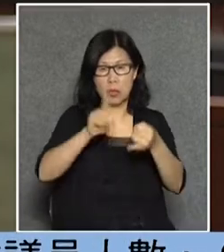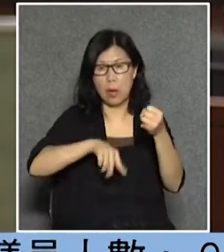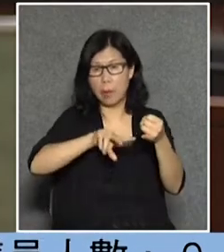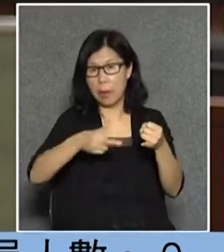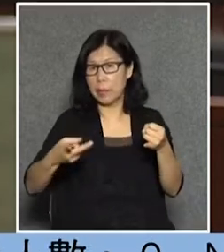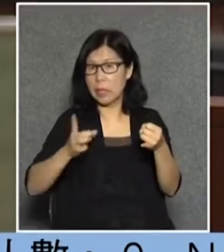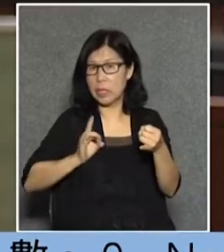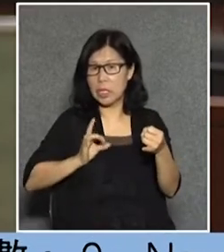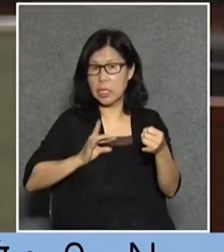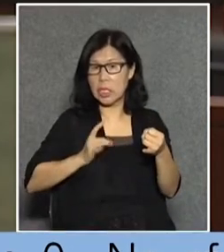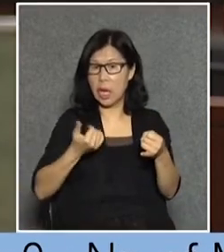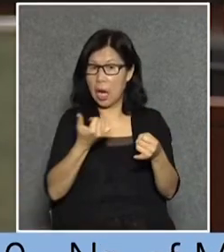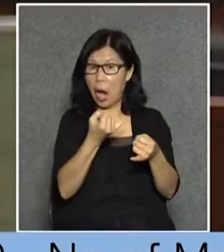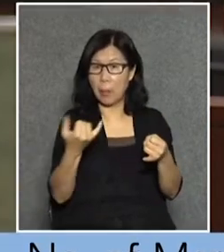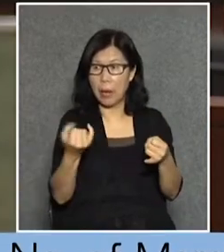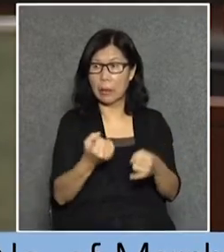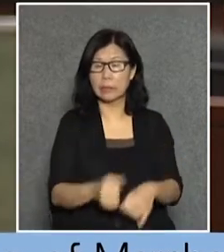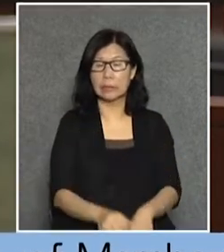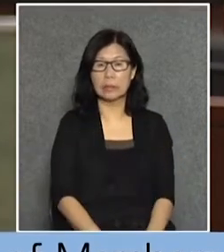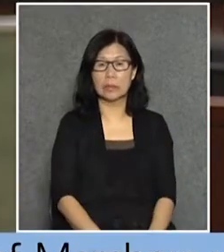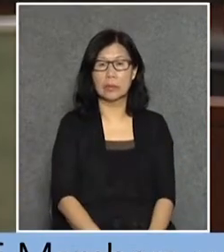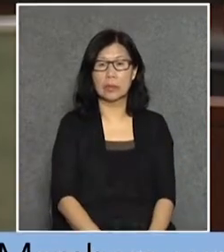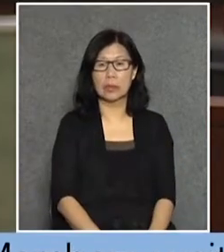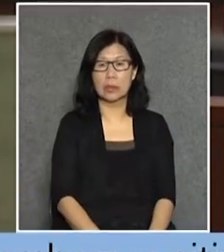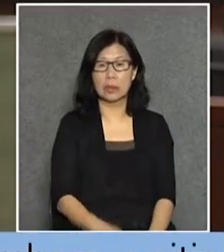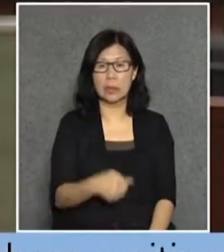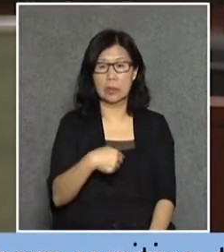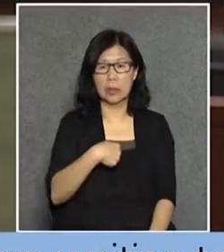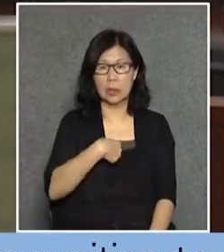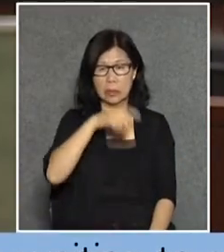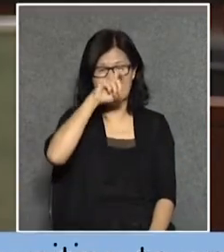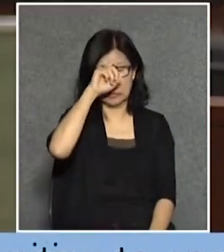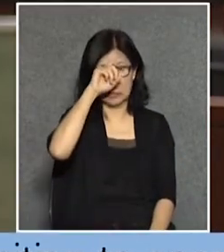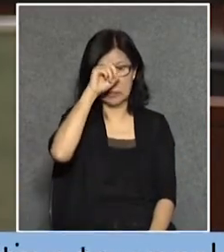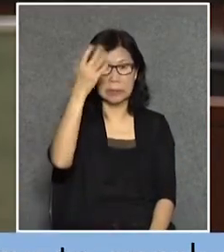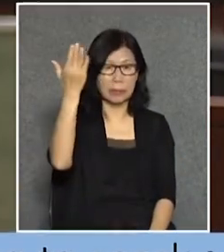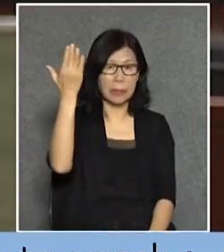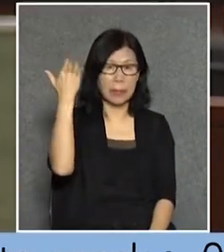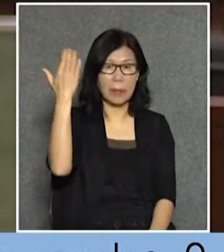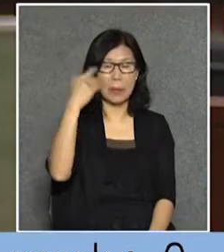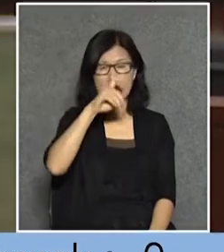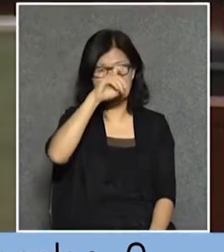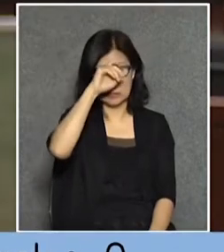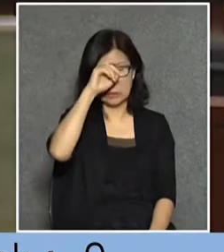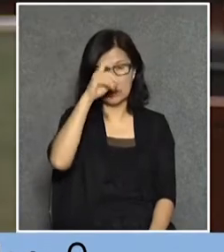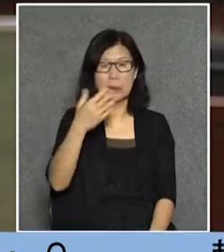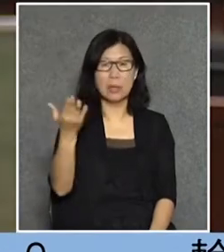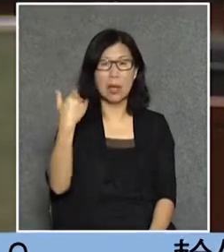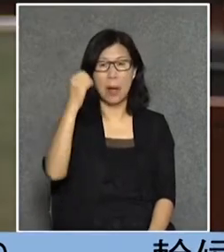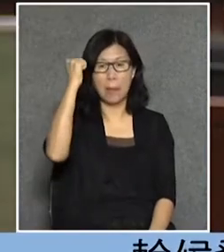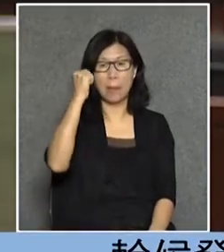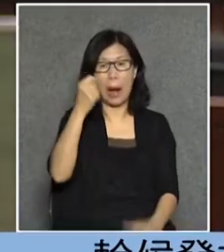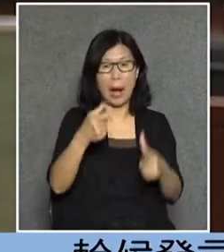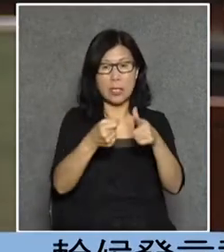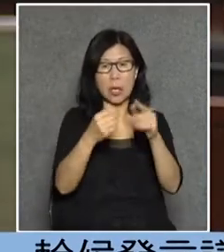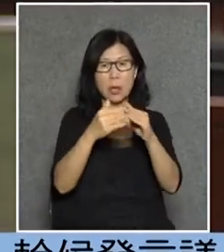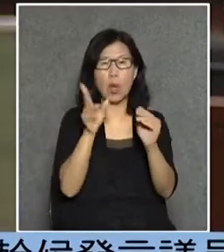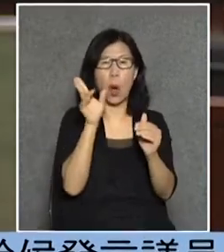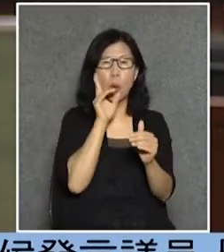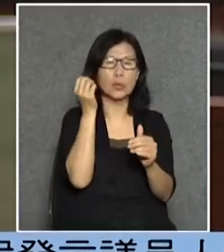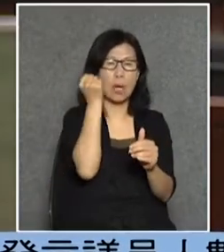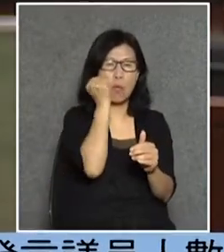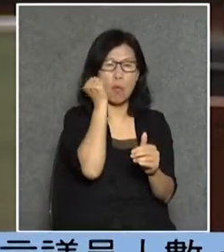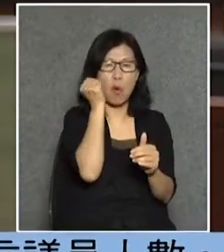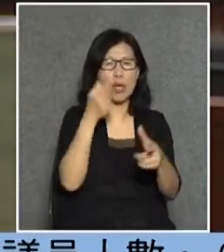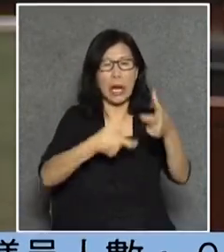的其實我們當日現在大家在說巴士公司很難做當然